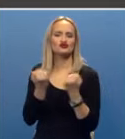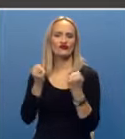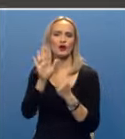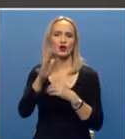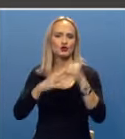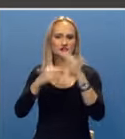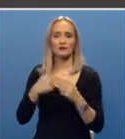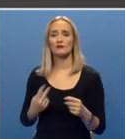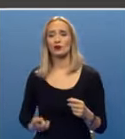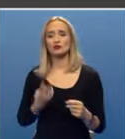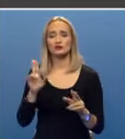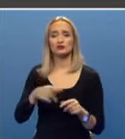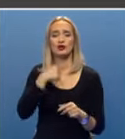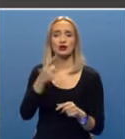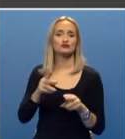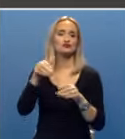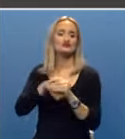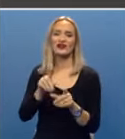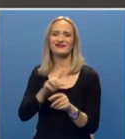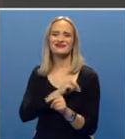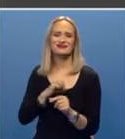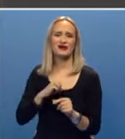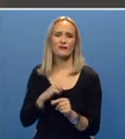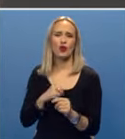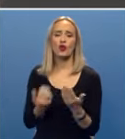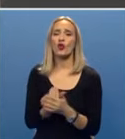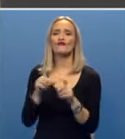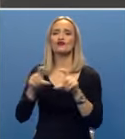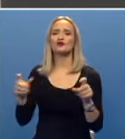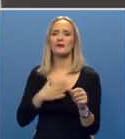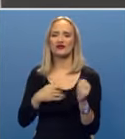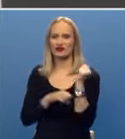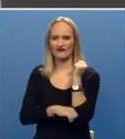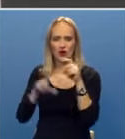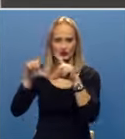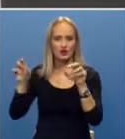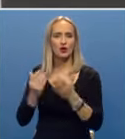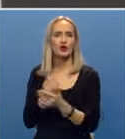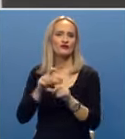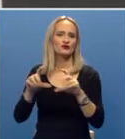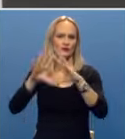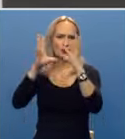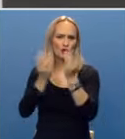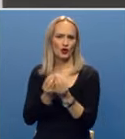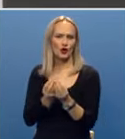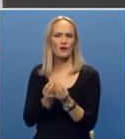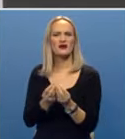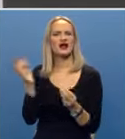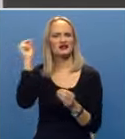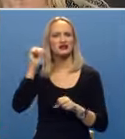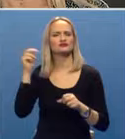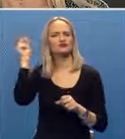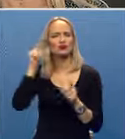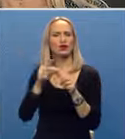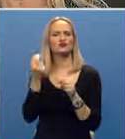i sa ponosom možemo reći da je ovu stvari ne samo novi dom našeg fakulteta, nego novi dom kompletne graditeljske struke u